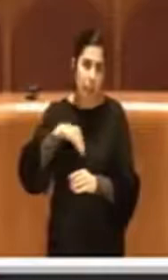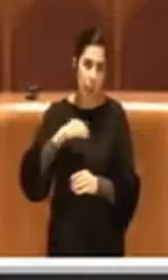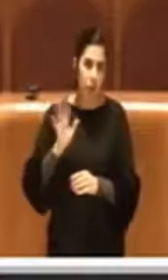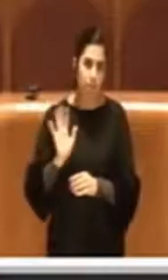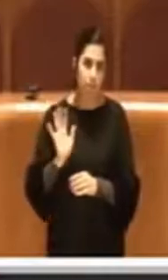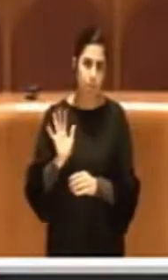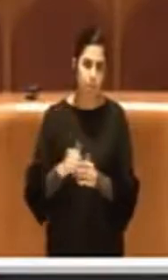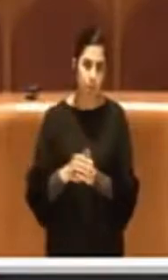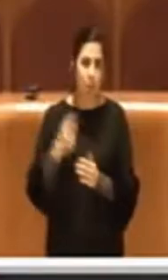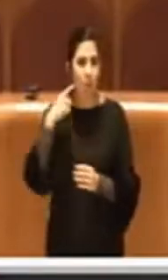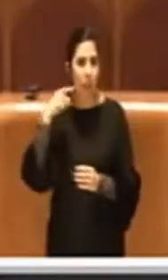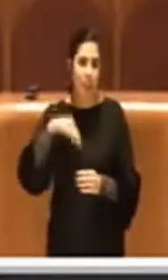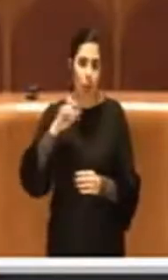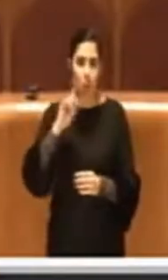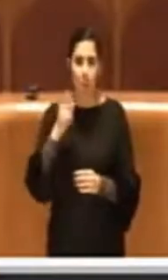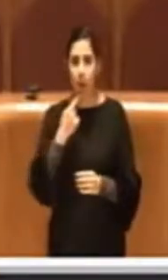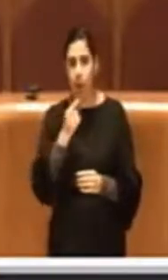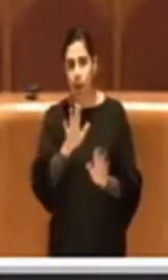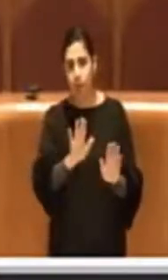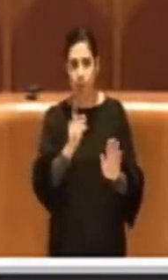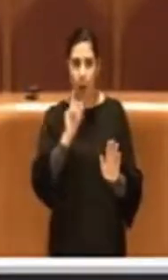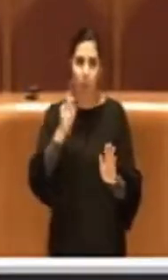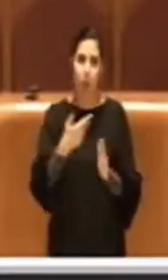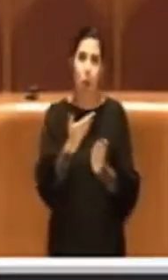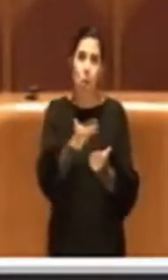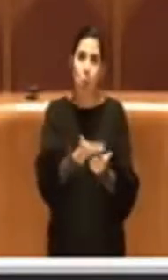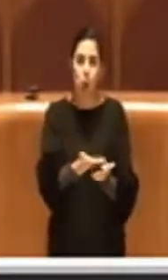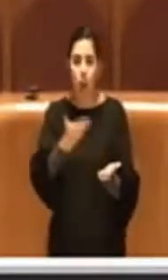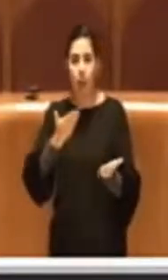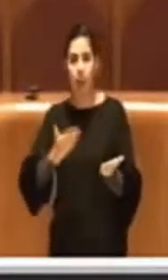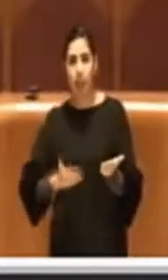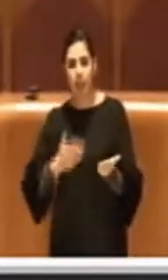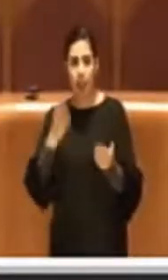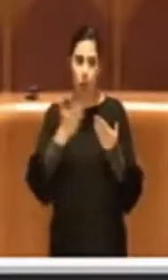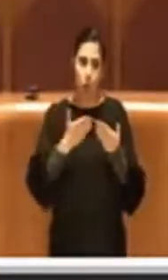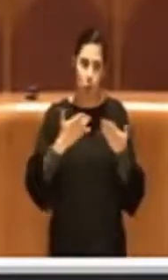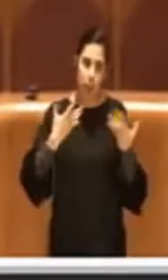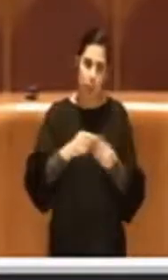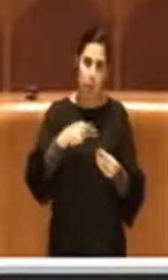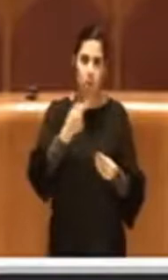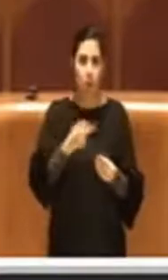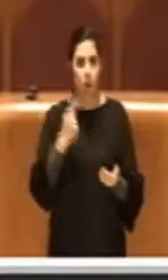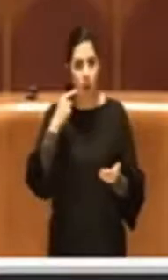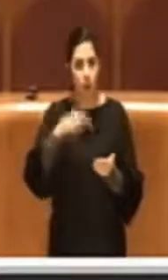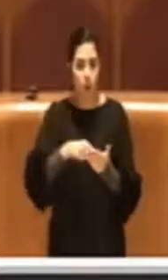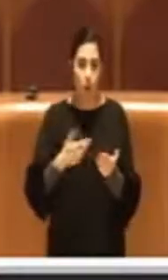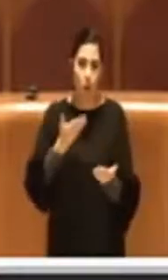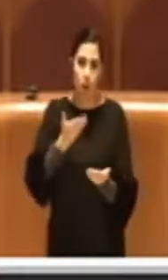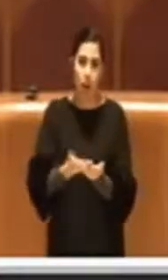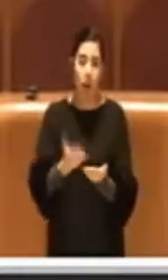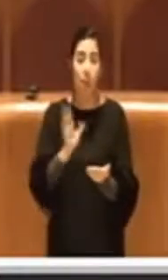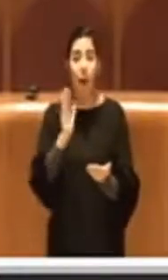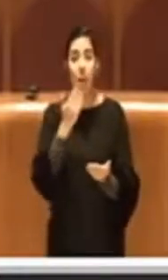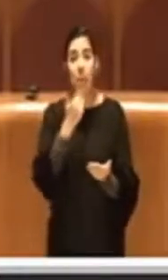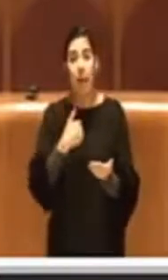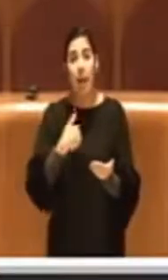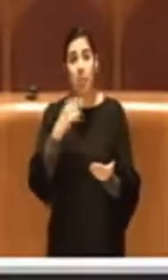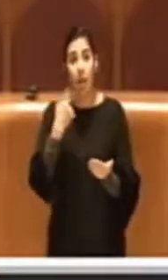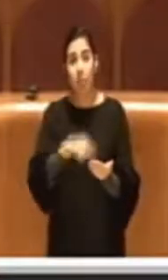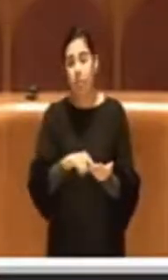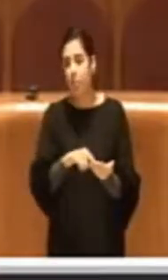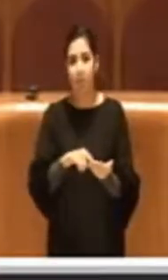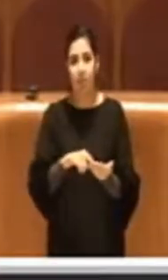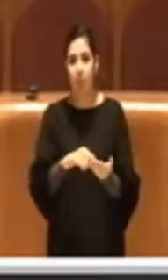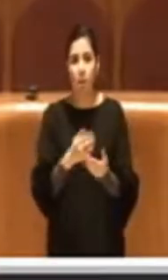ritiro la mozione, la studiamo insieme, poi la ripresentiamo e per me questo sarebbe però un passo